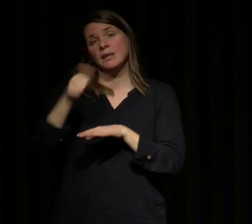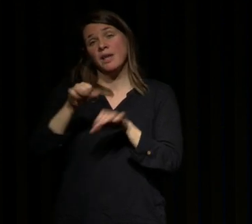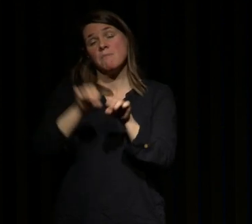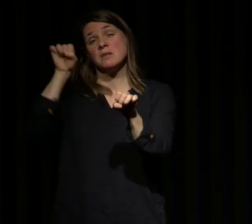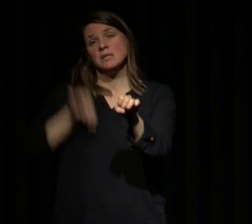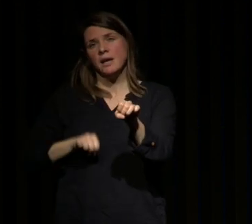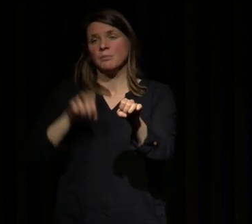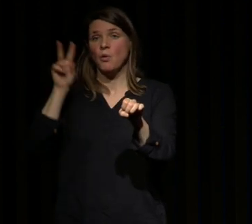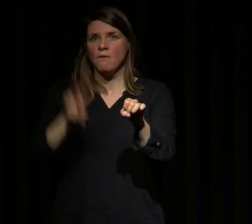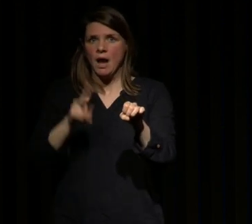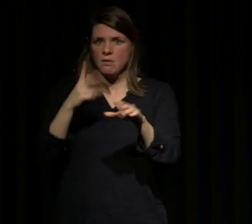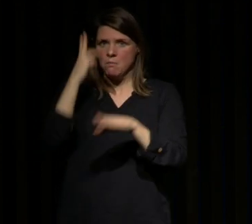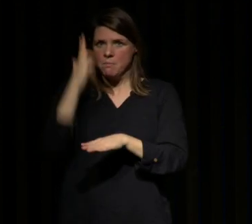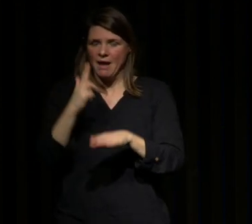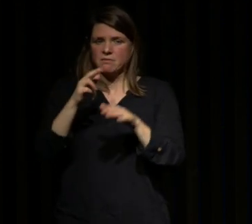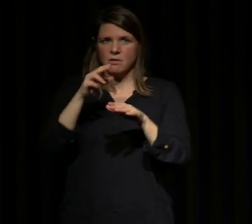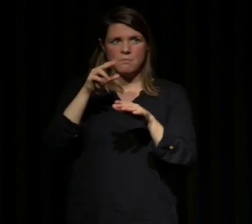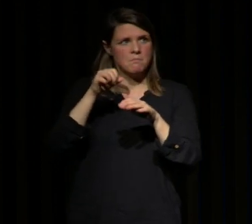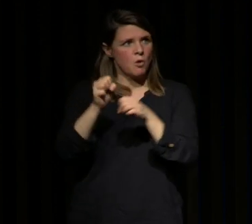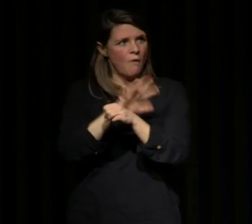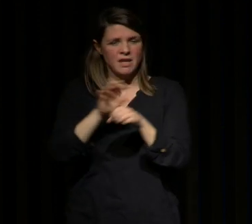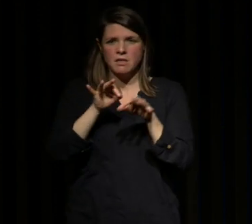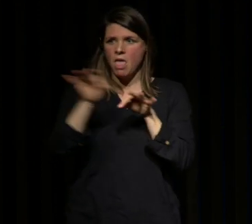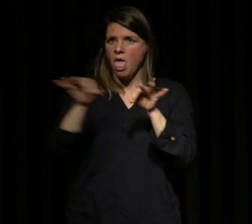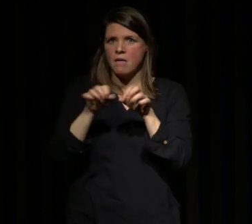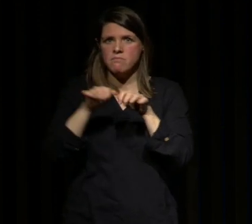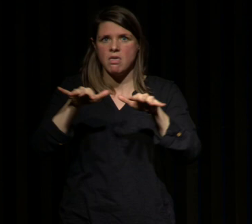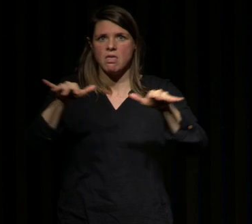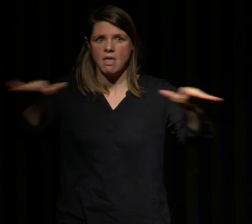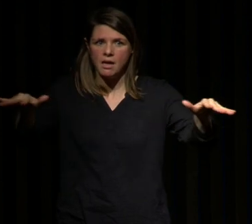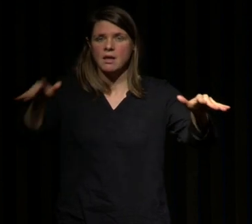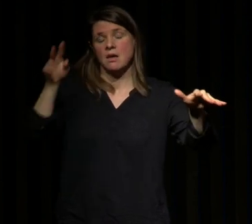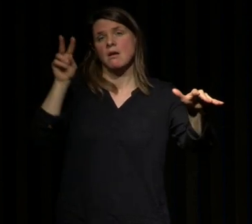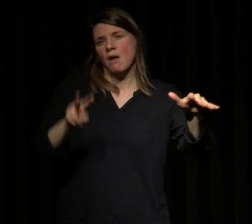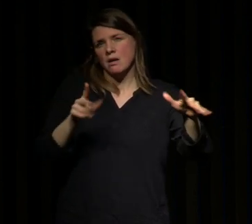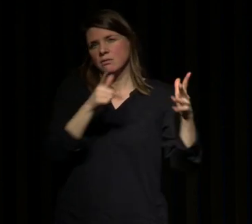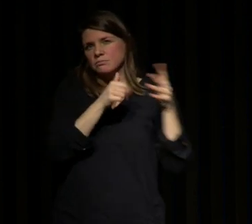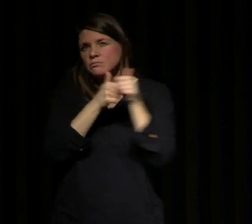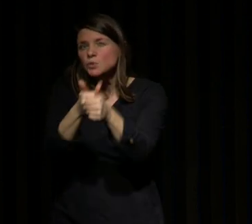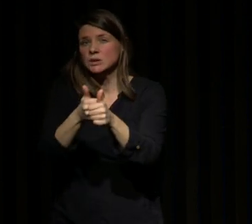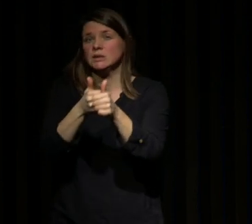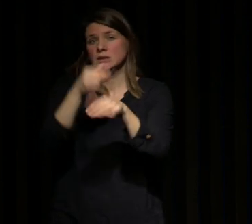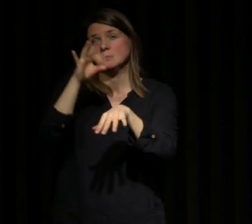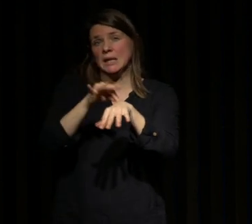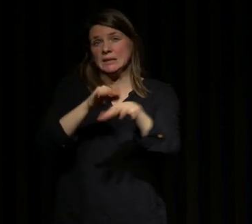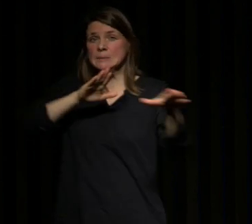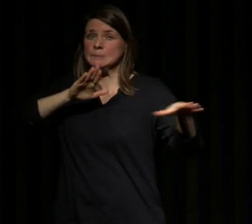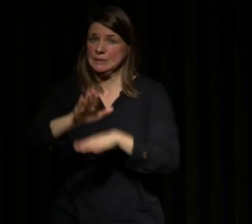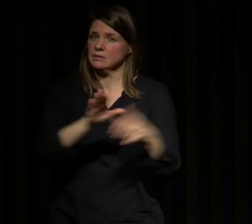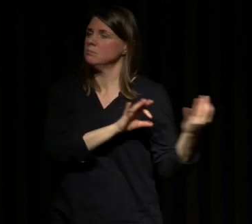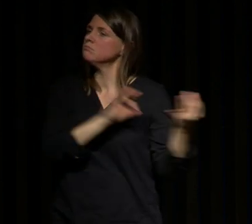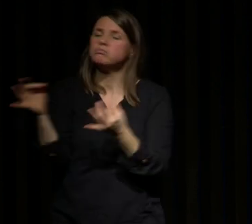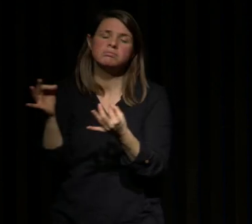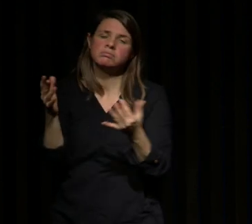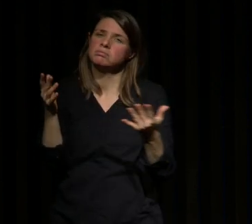de façon un petit peu erratique avec ces épidémies de covid vous allez voir est très très concerné par cette maladie une maladie très fréquente